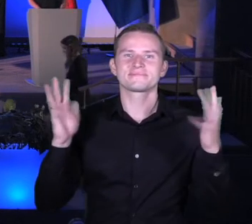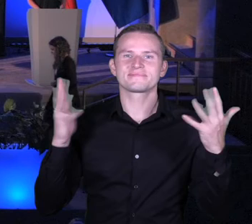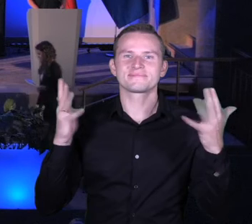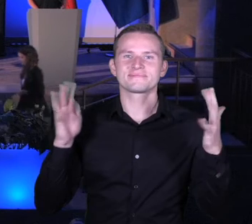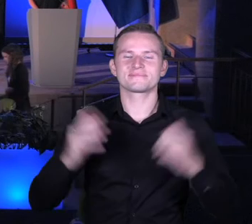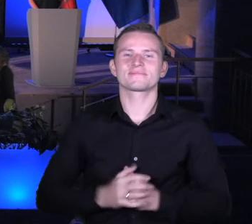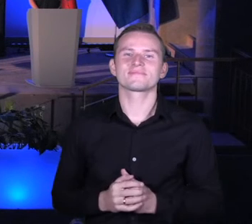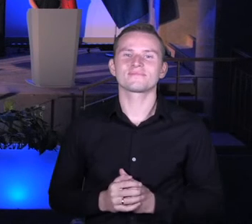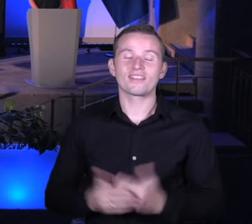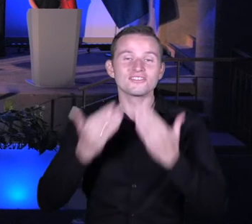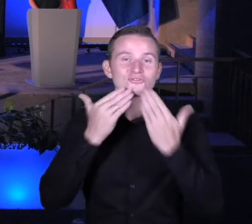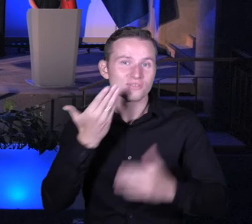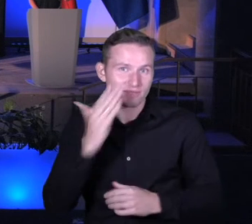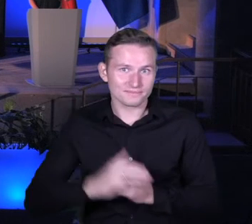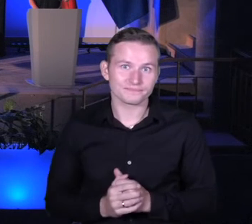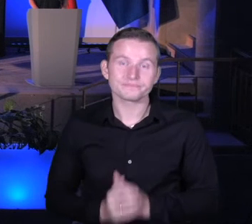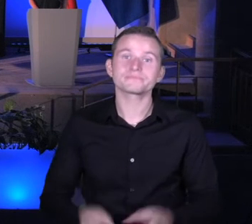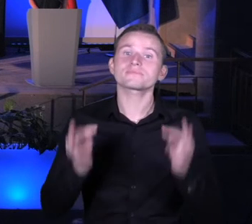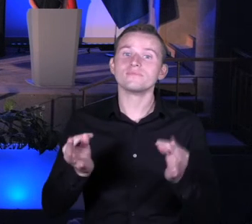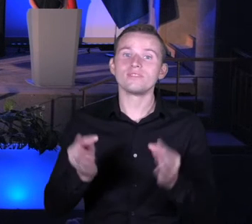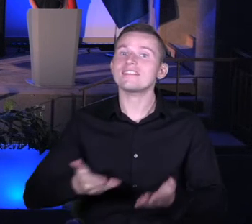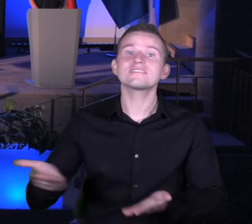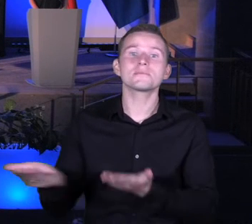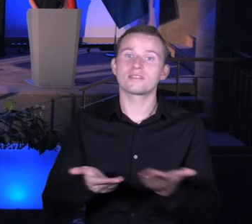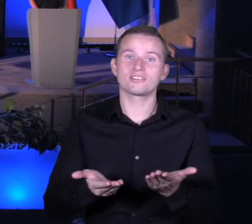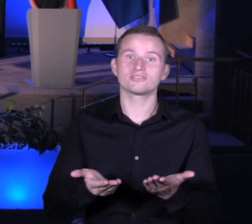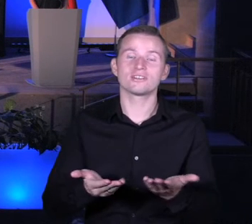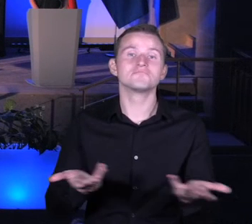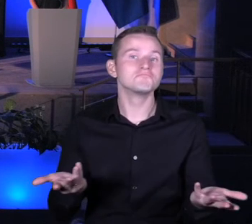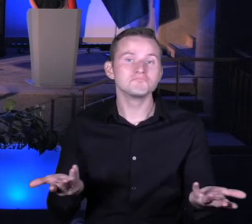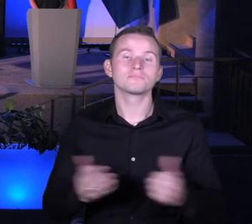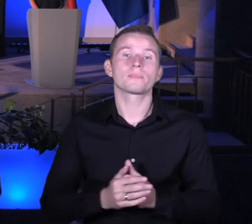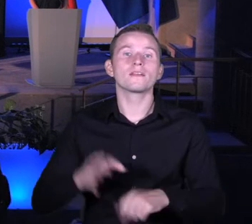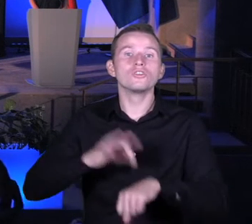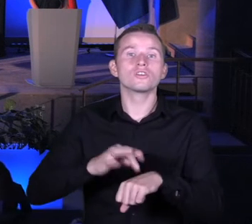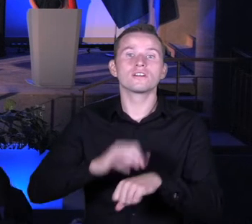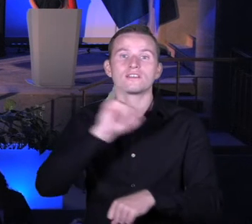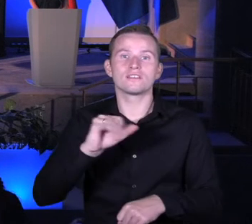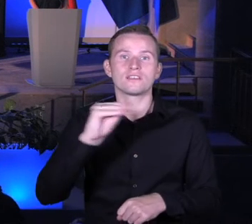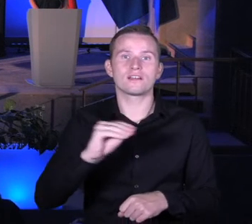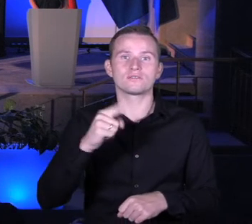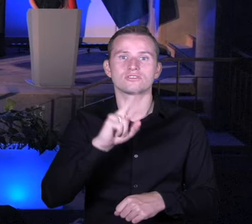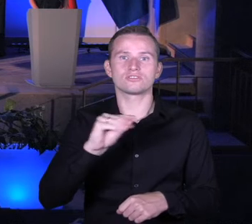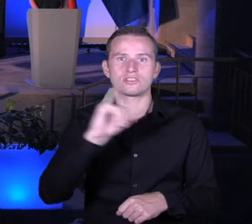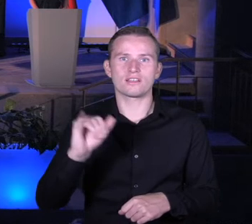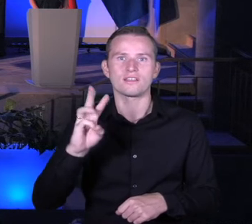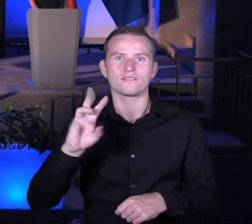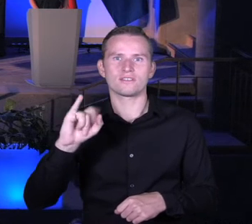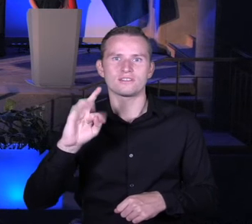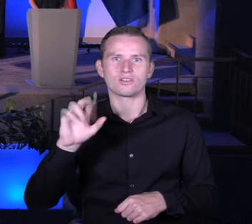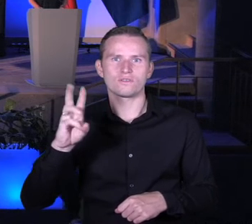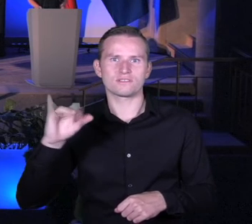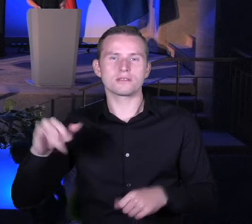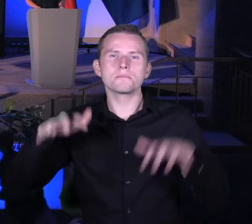Dziękuję bardzo. A teraz zapraszam do zabrania głosu doktora Inżeja Witkowskiego, prezesa Centrum Edukacji